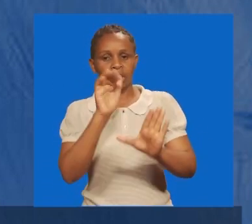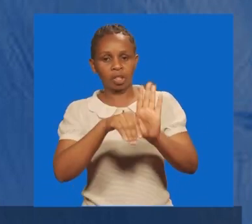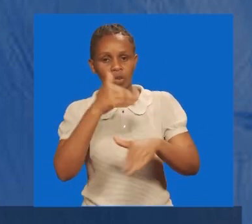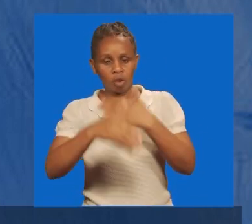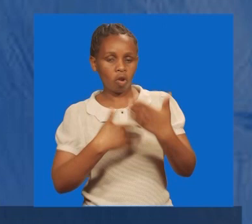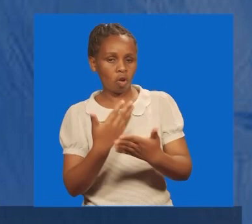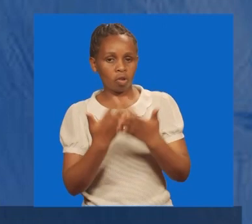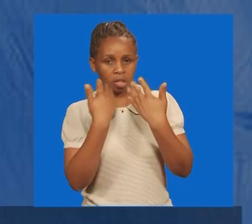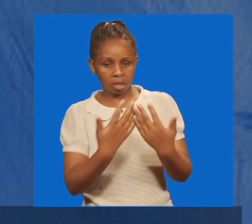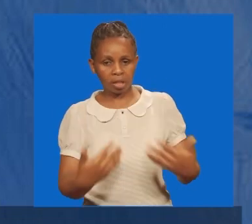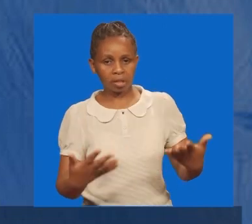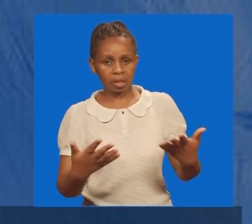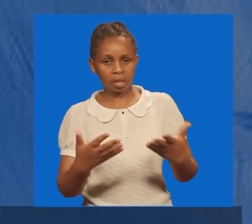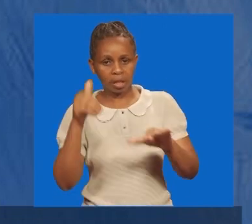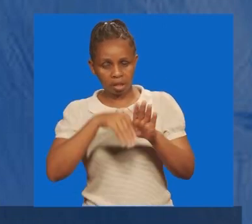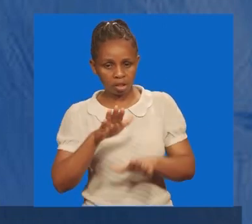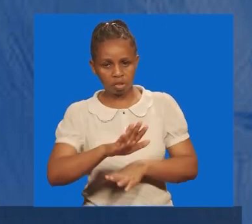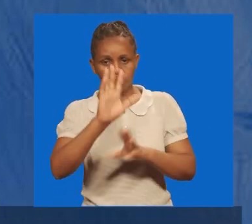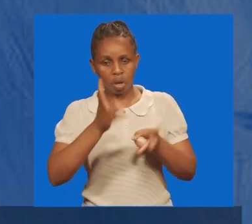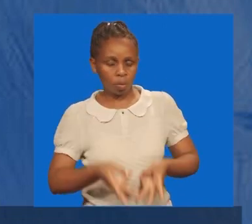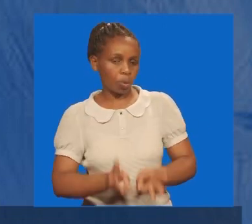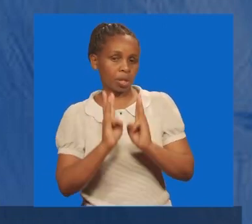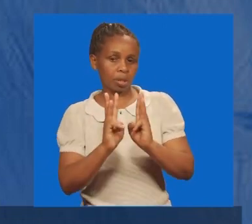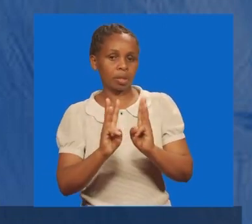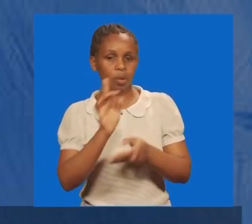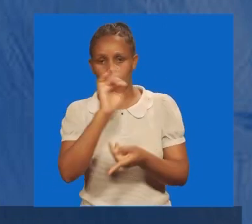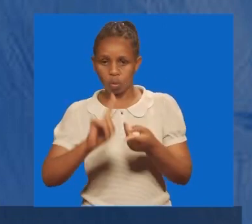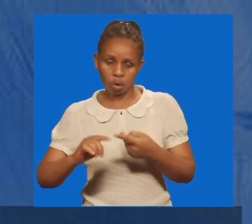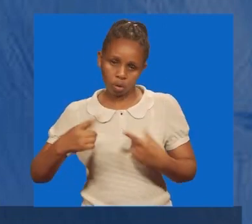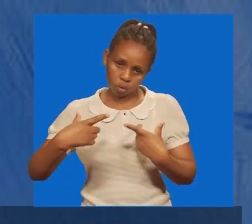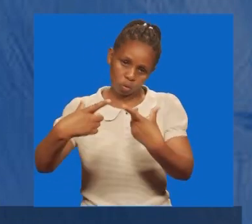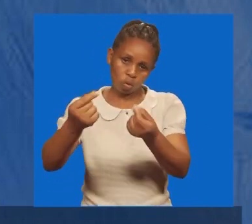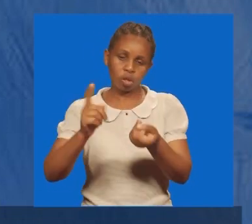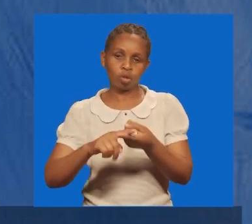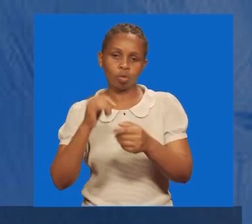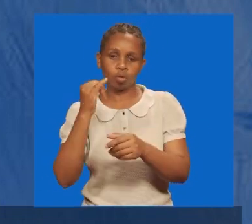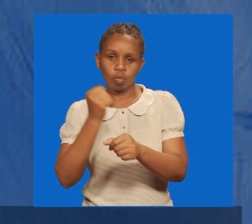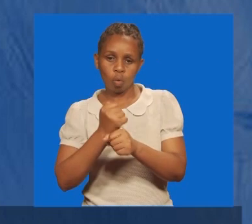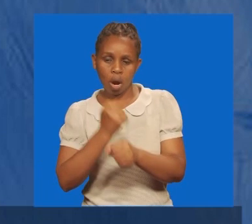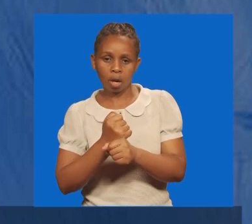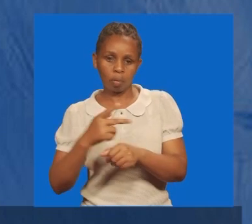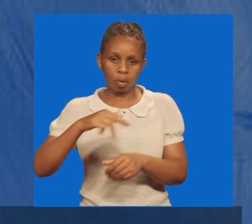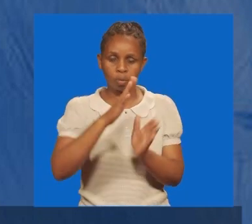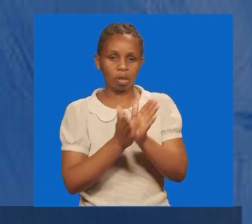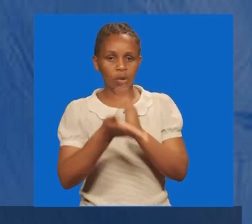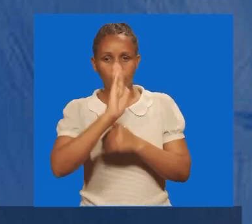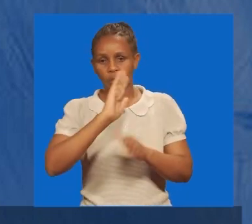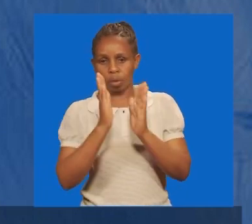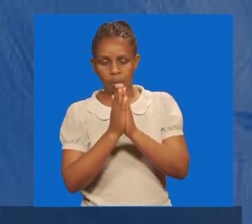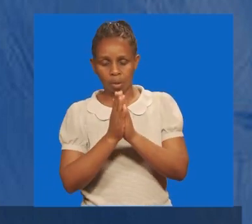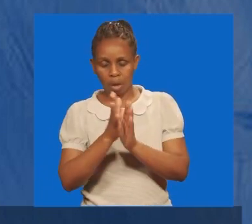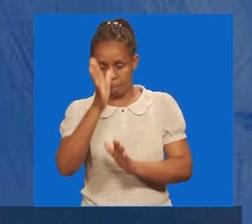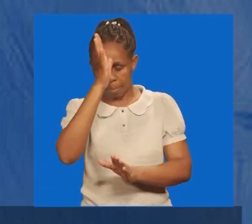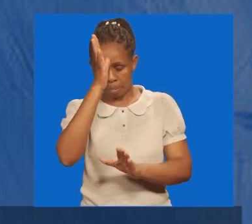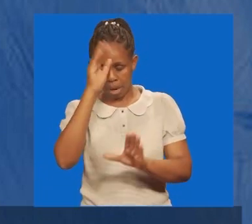mambo yako yote, na njia zako zote, unapotembea kwenda kazini, na amba utembe nae, na tuombe, mbaba,